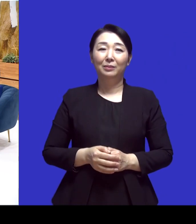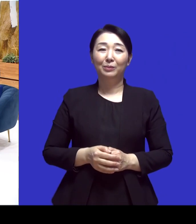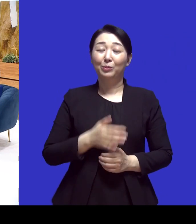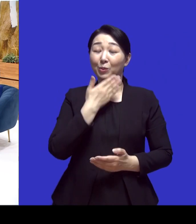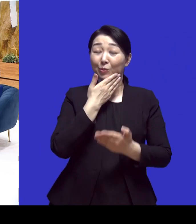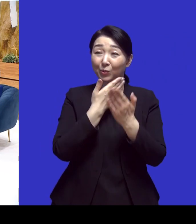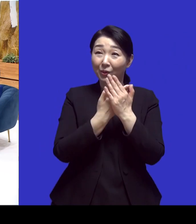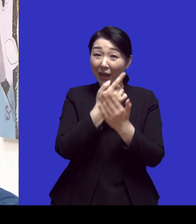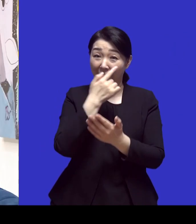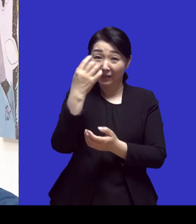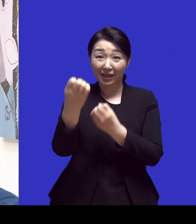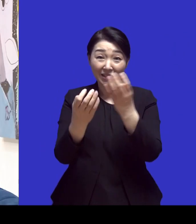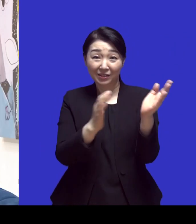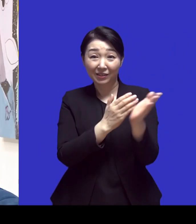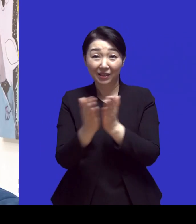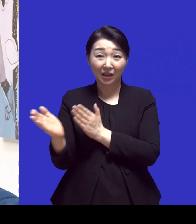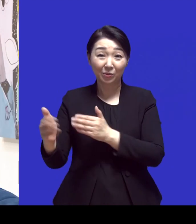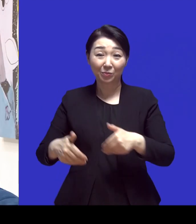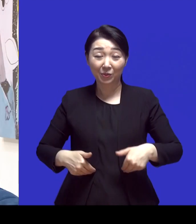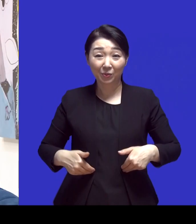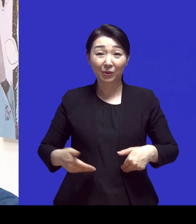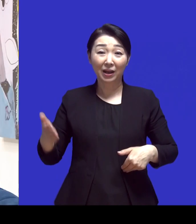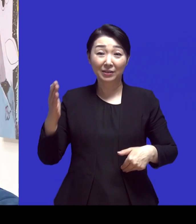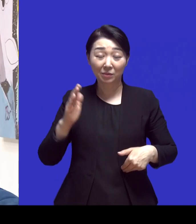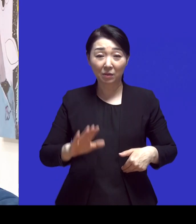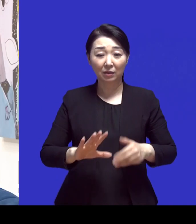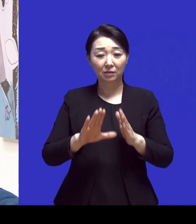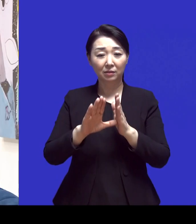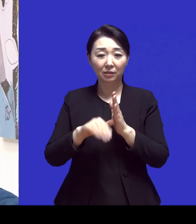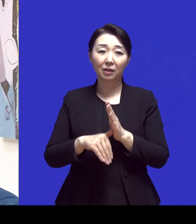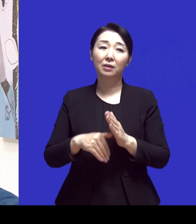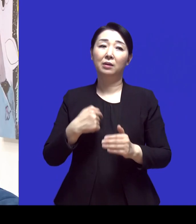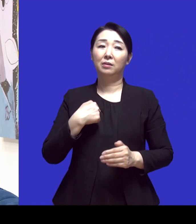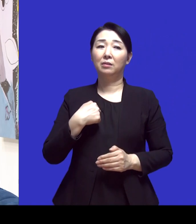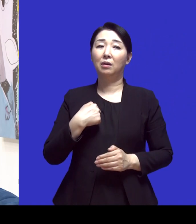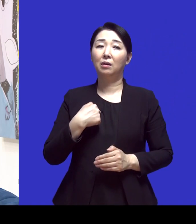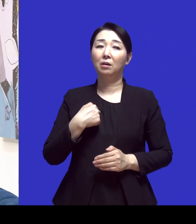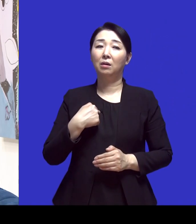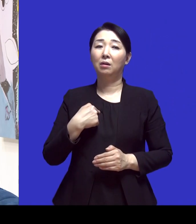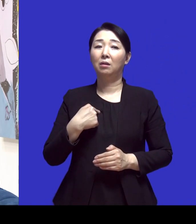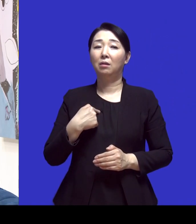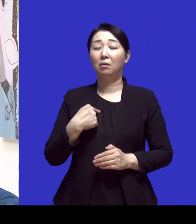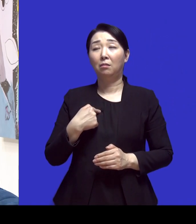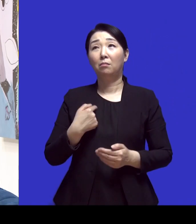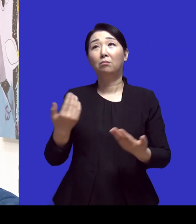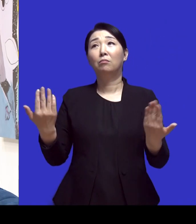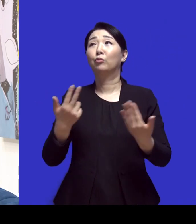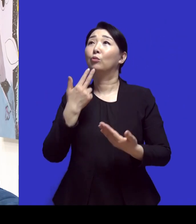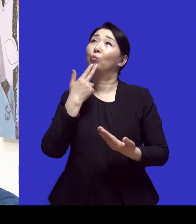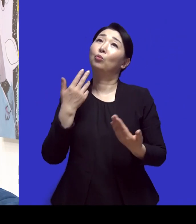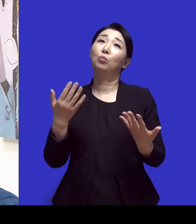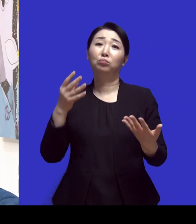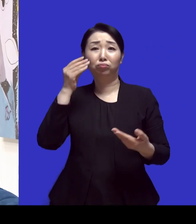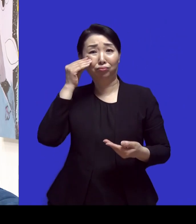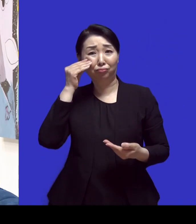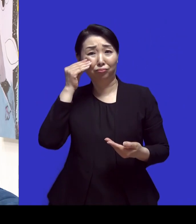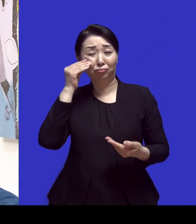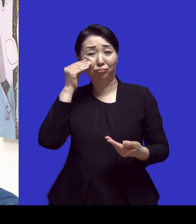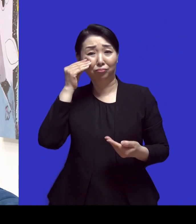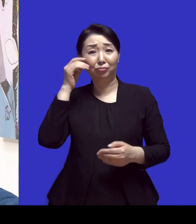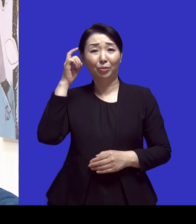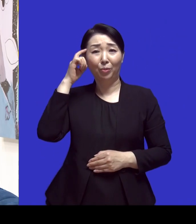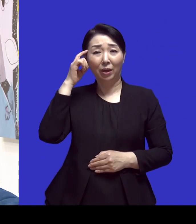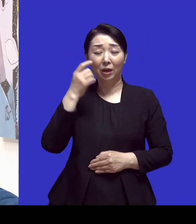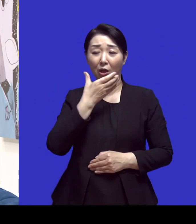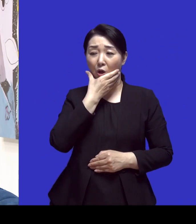간증을 나눠야 되는데 아이러니하게 그때 가장 하는 일이 없는 거예요 제가 이제 막 에티오피아